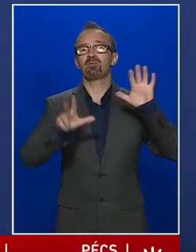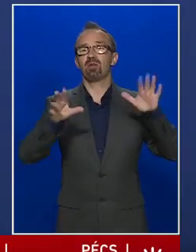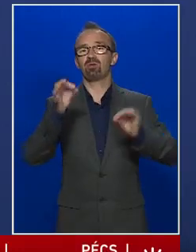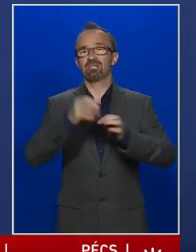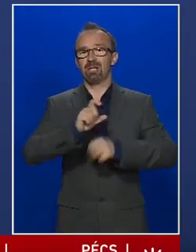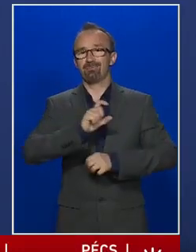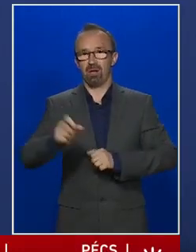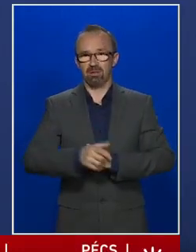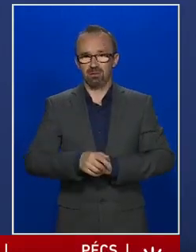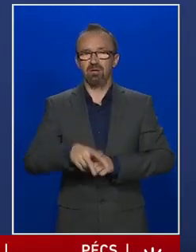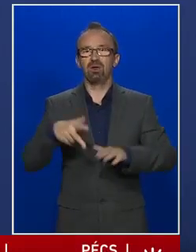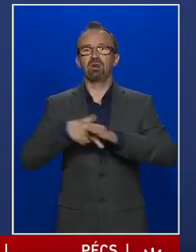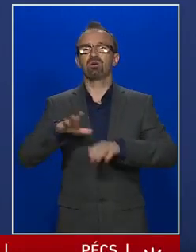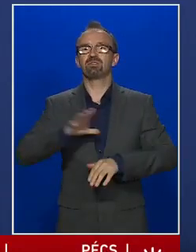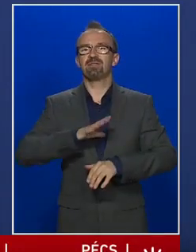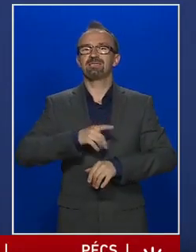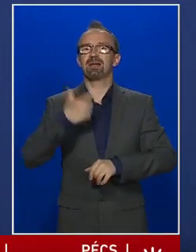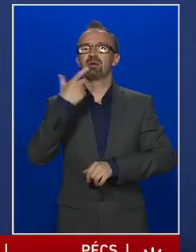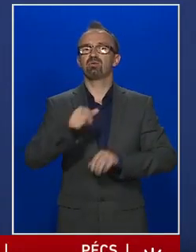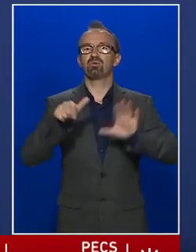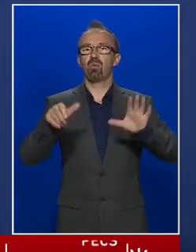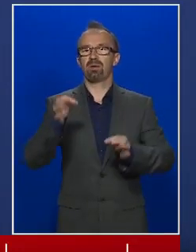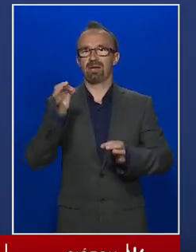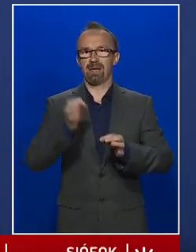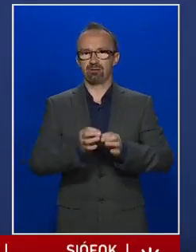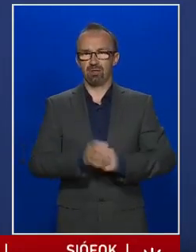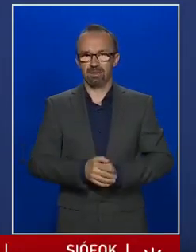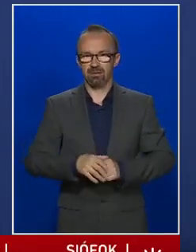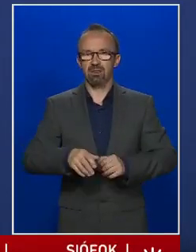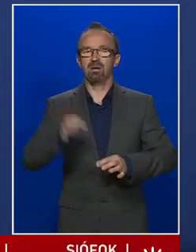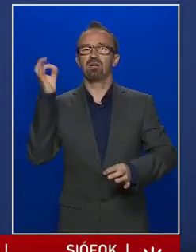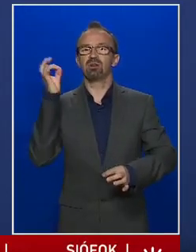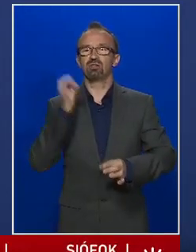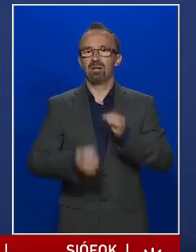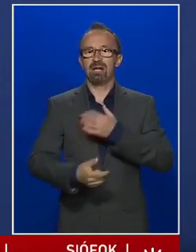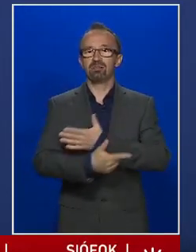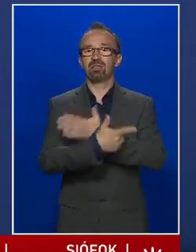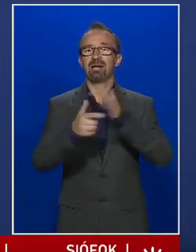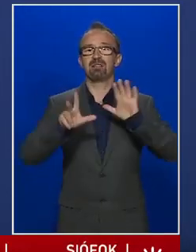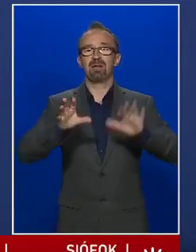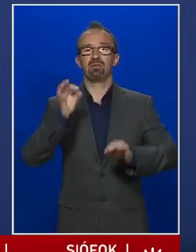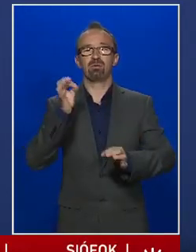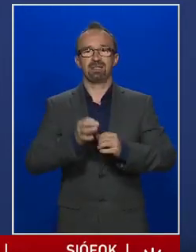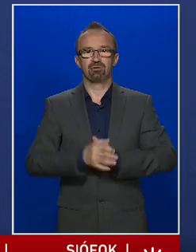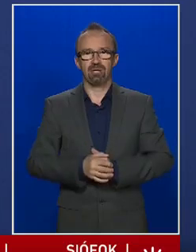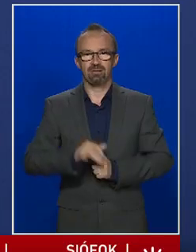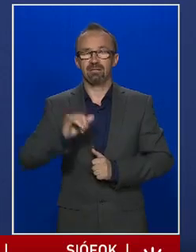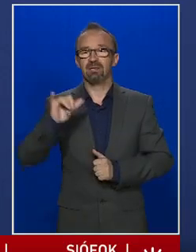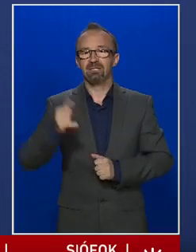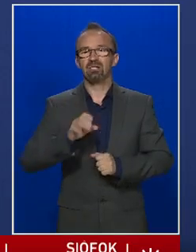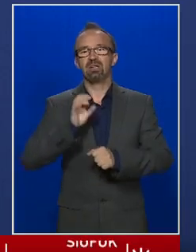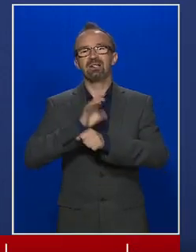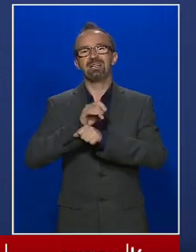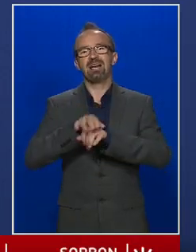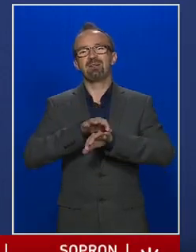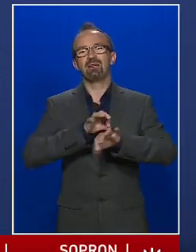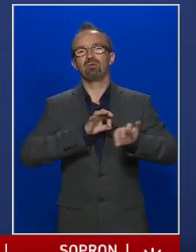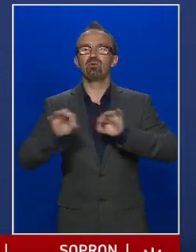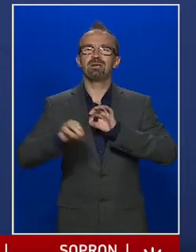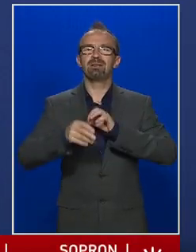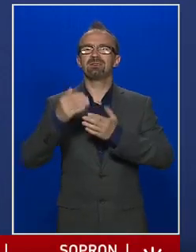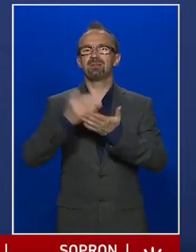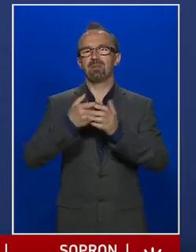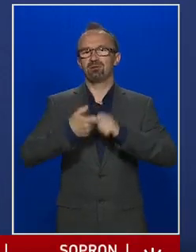közveszéllyel fenyegetés ügyében 26 esetben, csalás ügyében 78 esetben, mint járványügyi szabályszegés